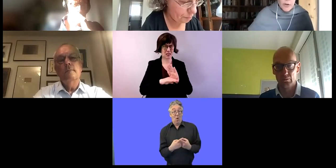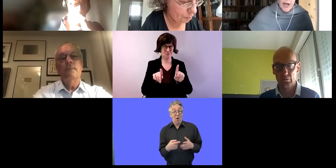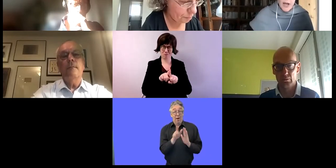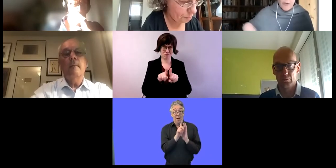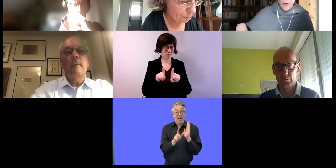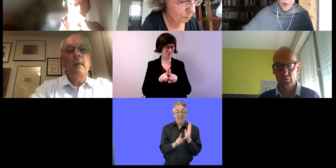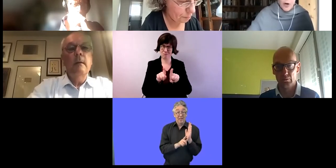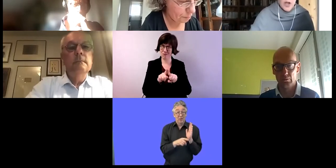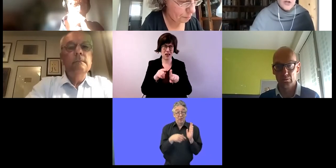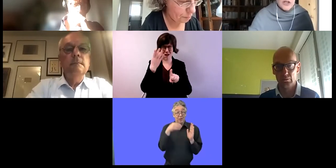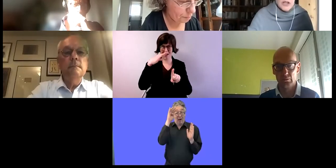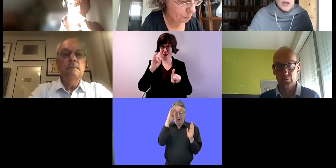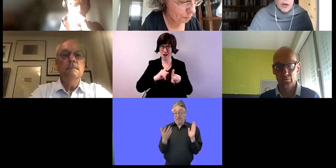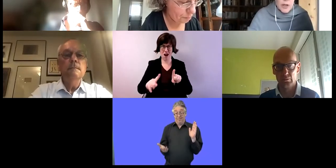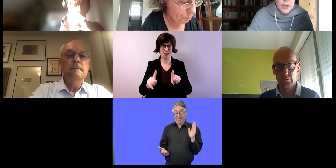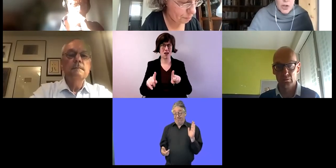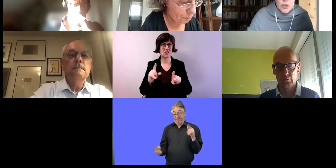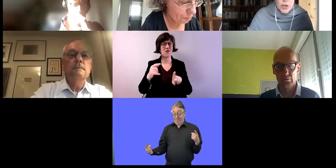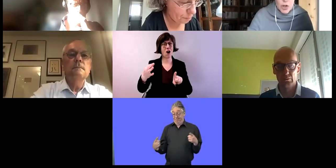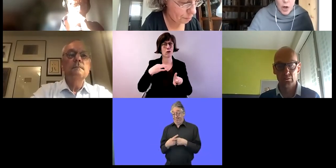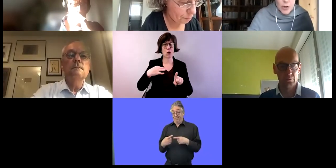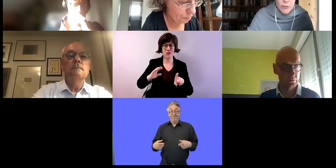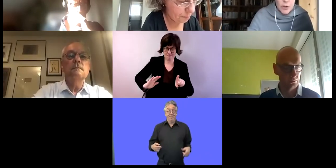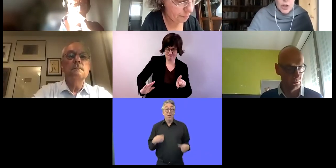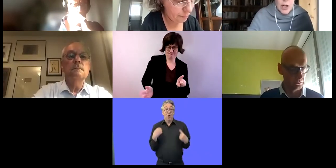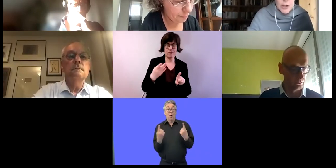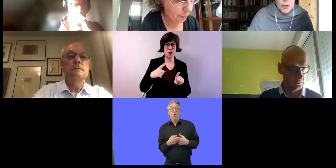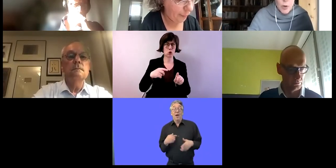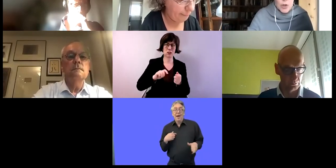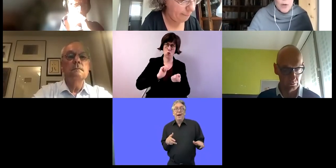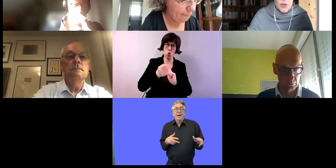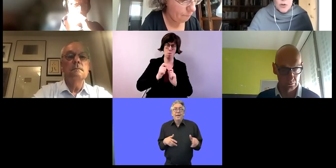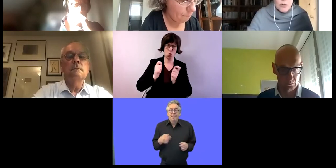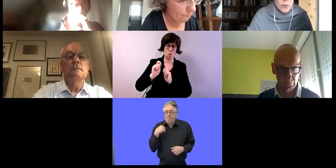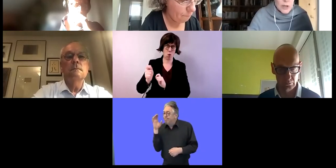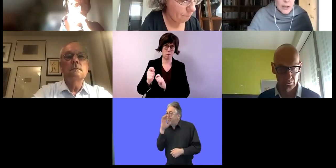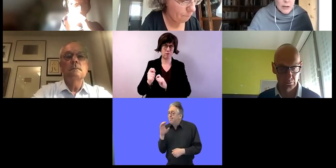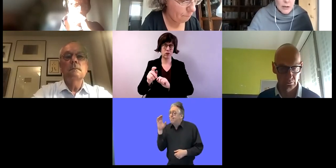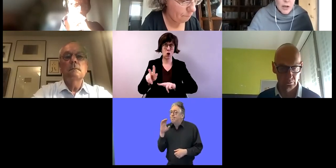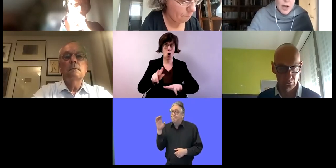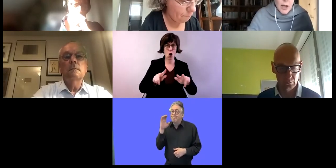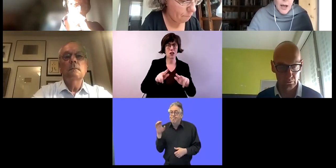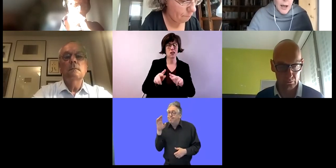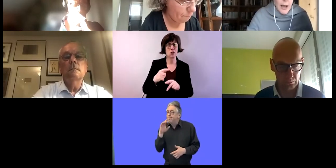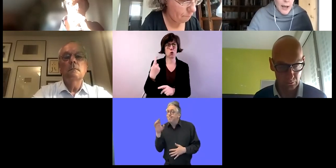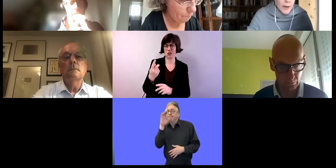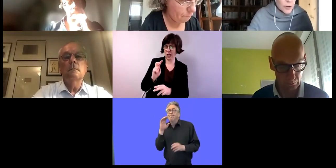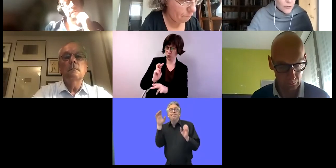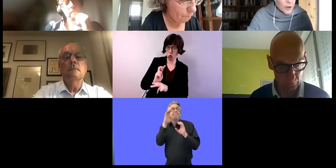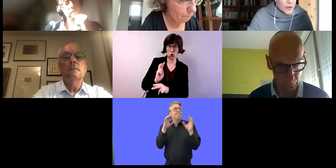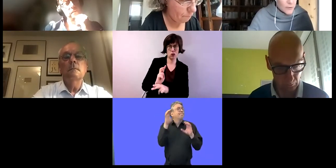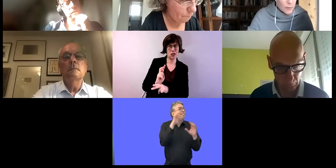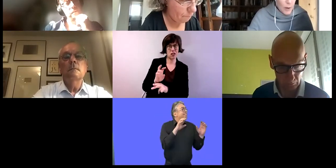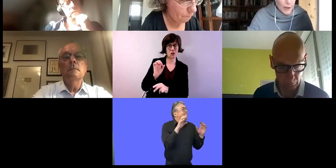wir in Irland haben. Das war also eine Triebfeder für die Organisationen, die zuständig sind für die